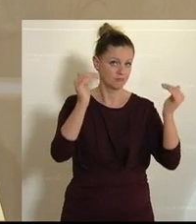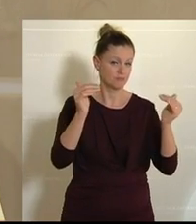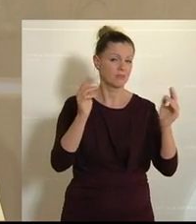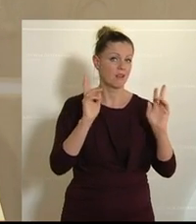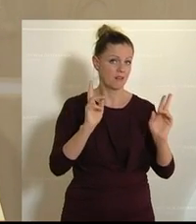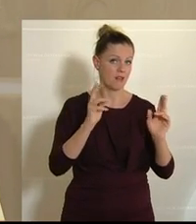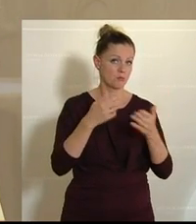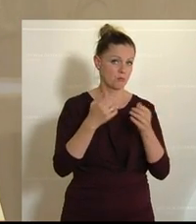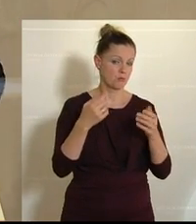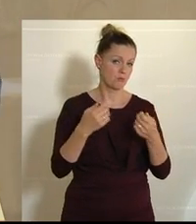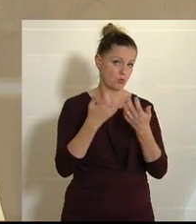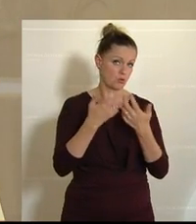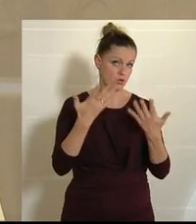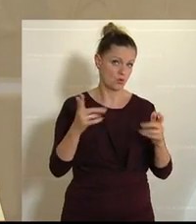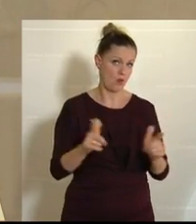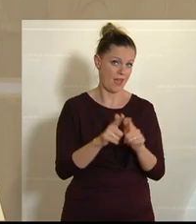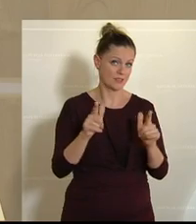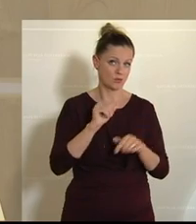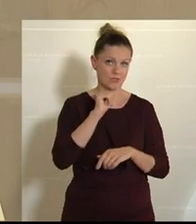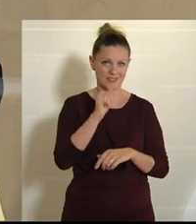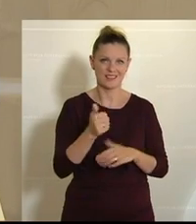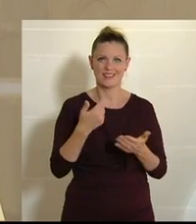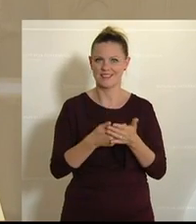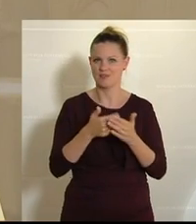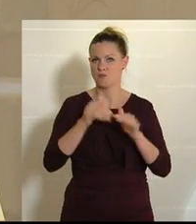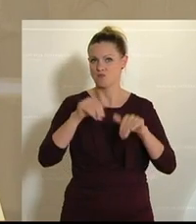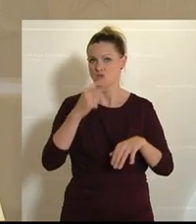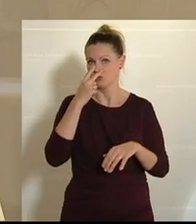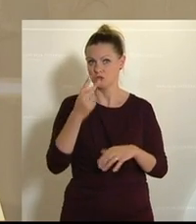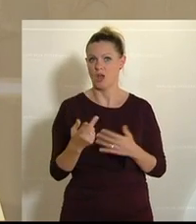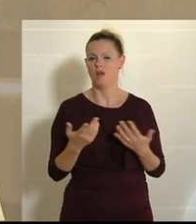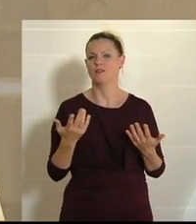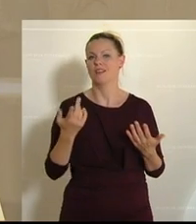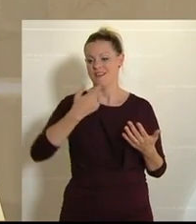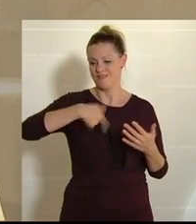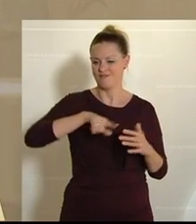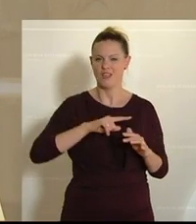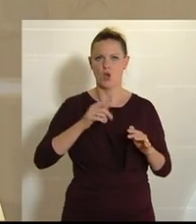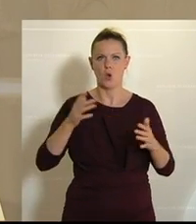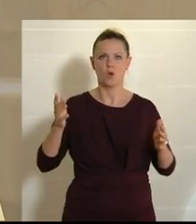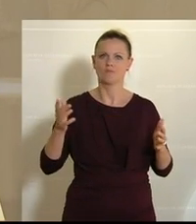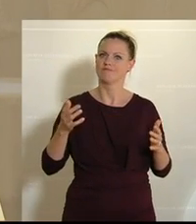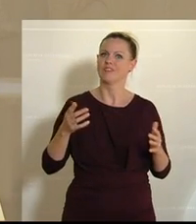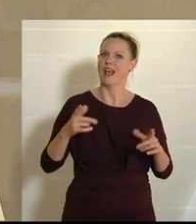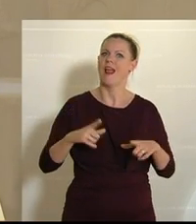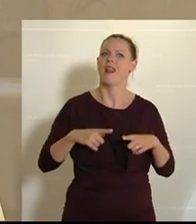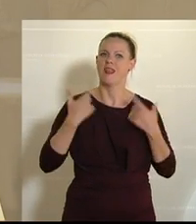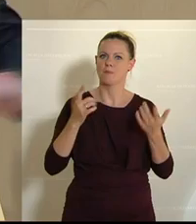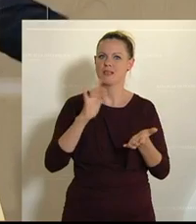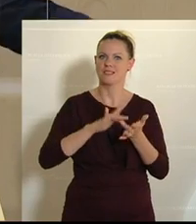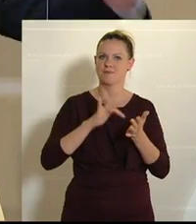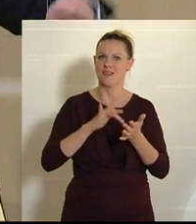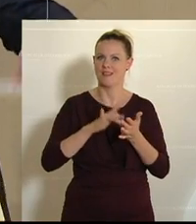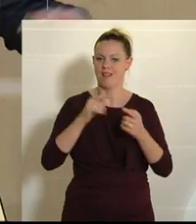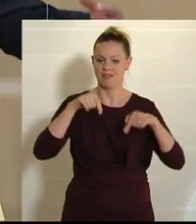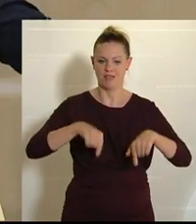leisten kann. Also auch hier werden wir einsetzen müssen und darauf schauen müssen, dass wir unsere Lebensmittel am heimischen Markt unterbringen